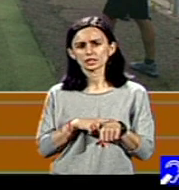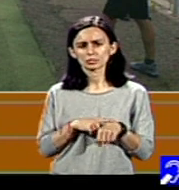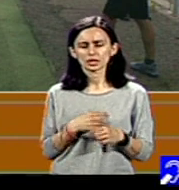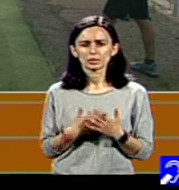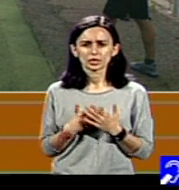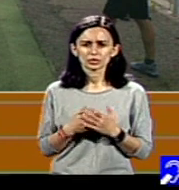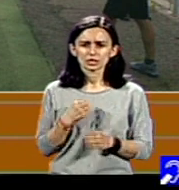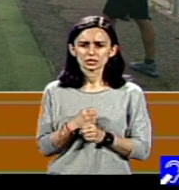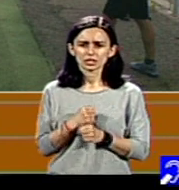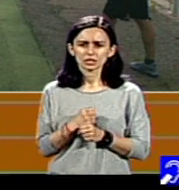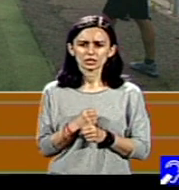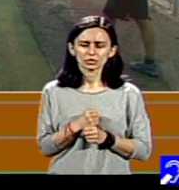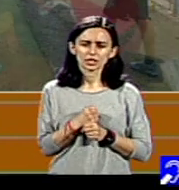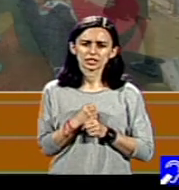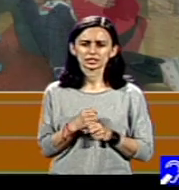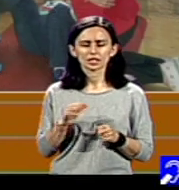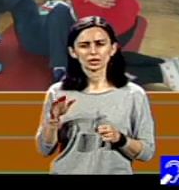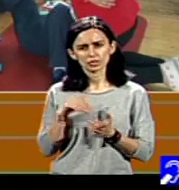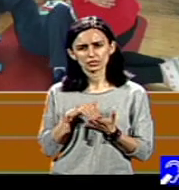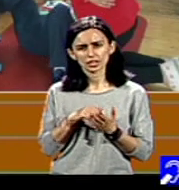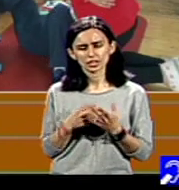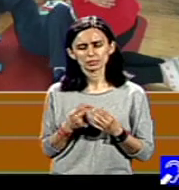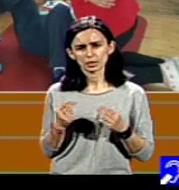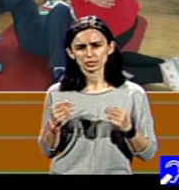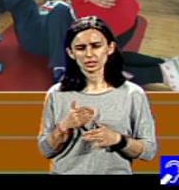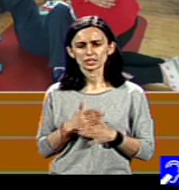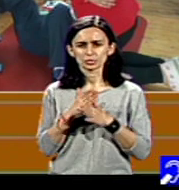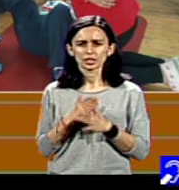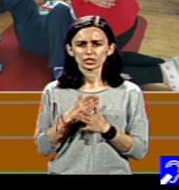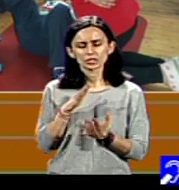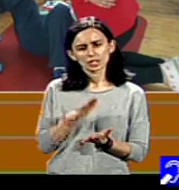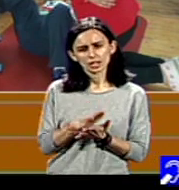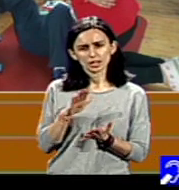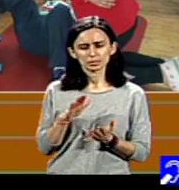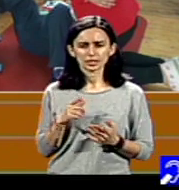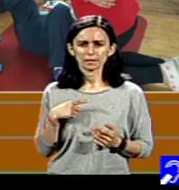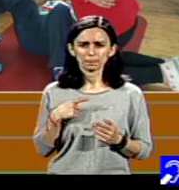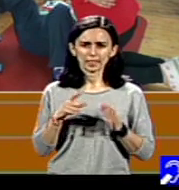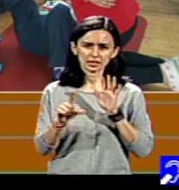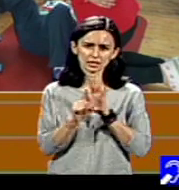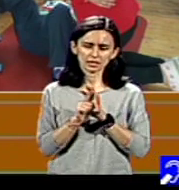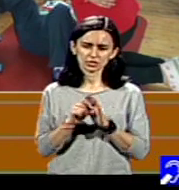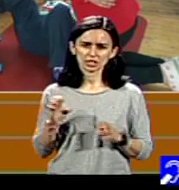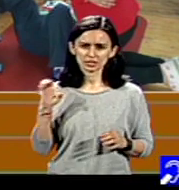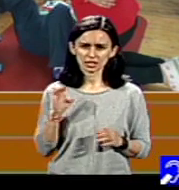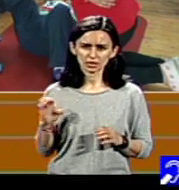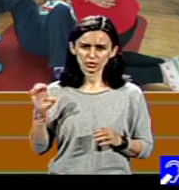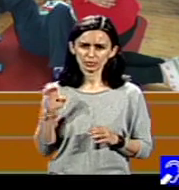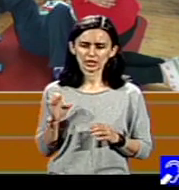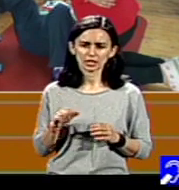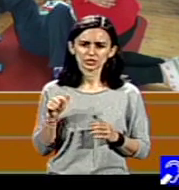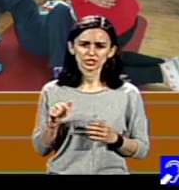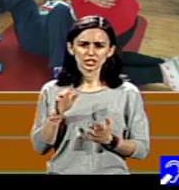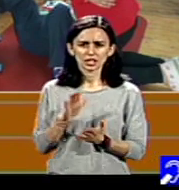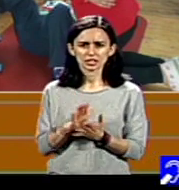ca să execute operația, au nevoie de mai mult sprijin, au nevoie de adaptări. Există în legislația europeană așa numită adaptare